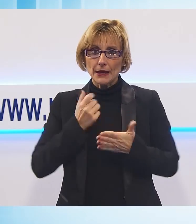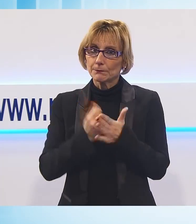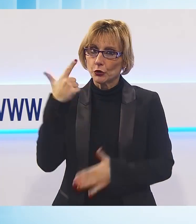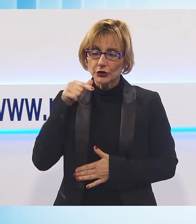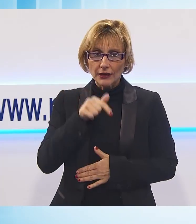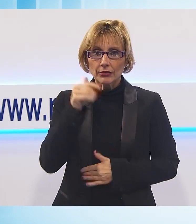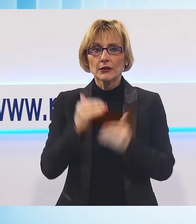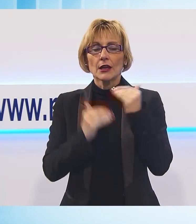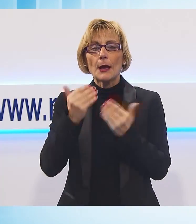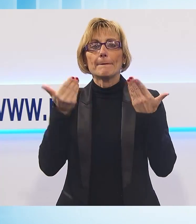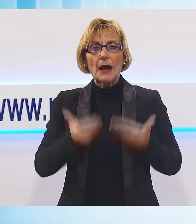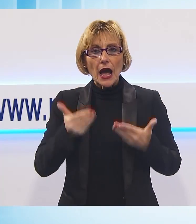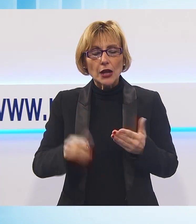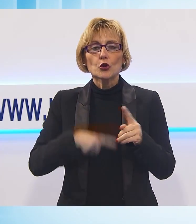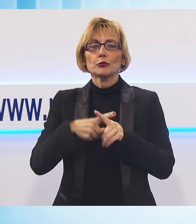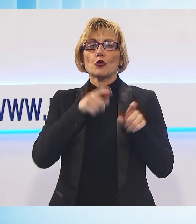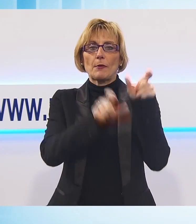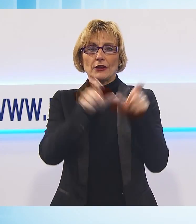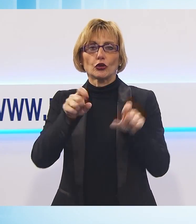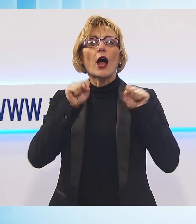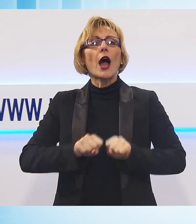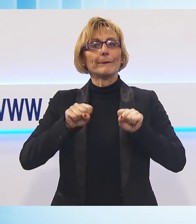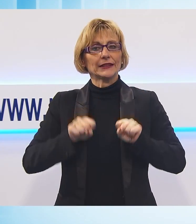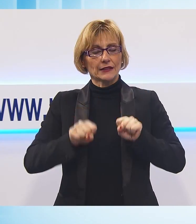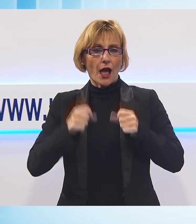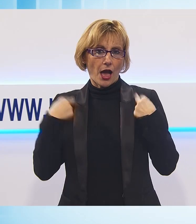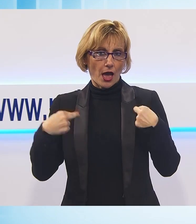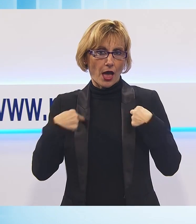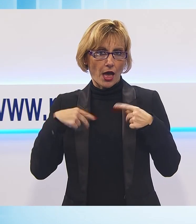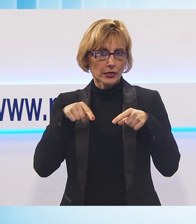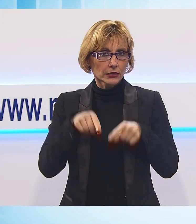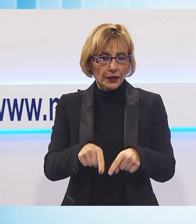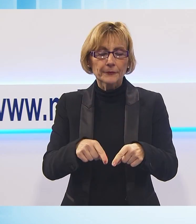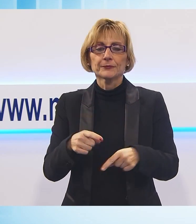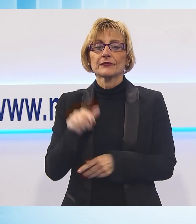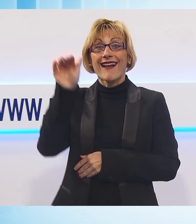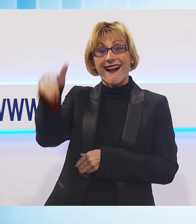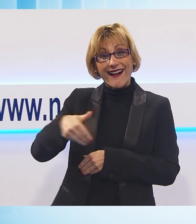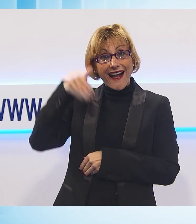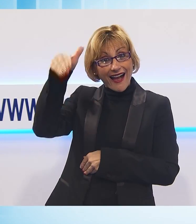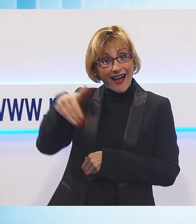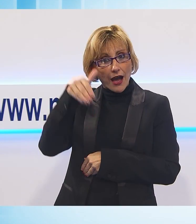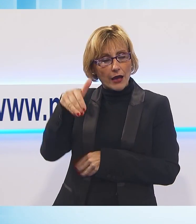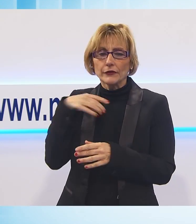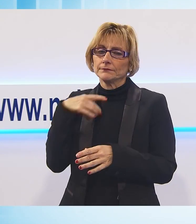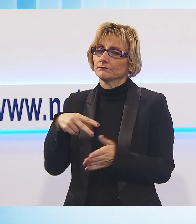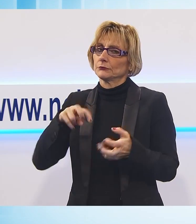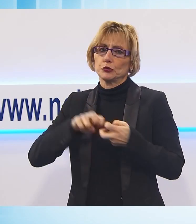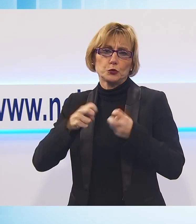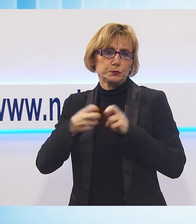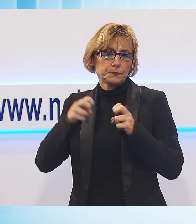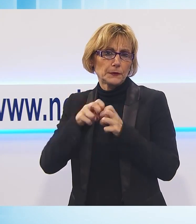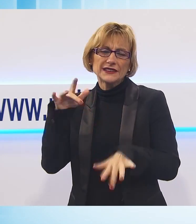parco ma anche degli abitanti che ci vivono. Le cave è un punto delicato, è importantissimo per me